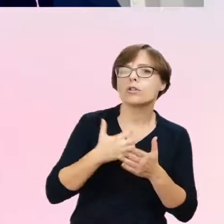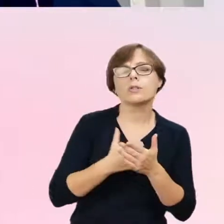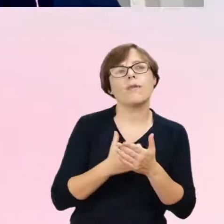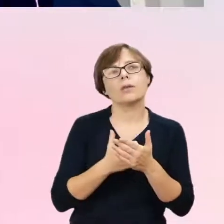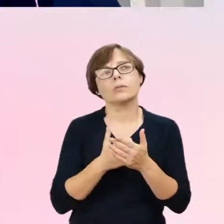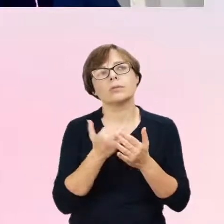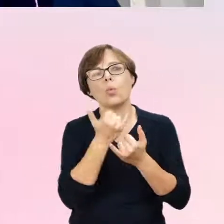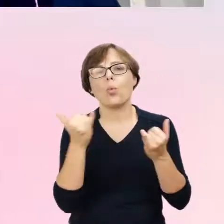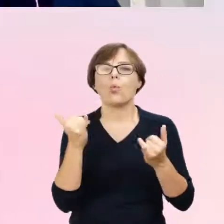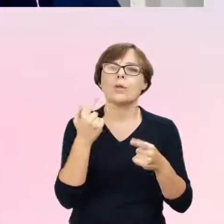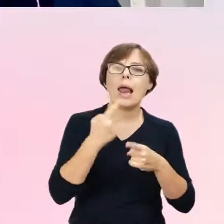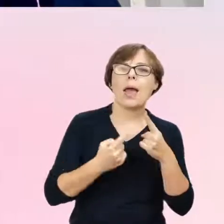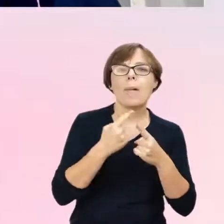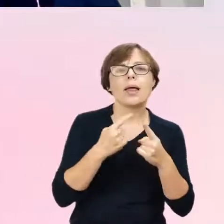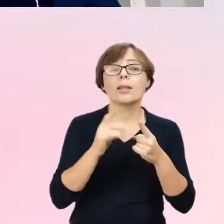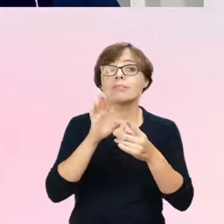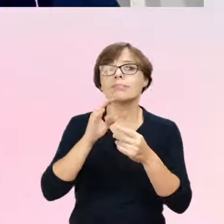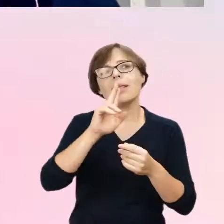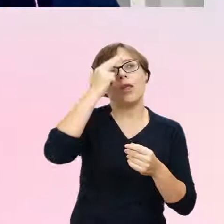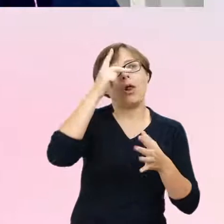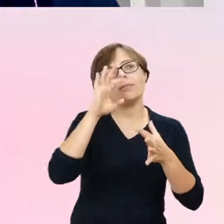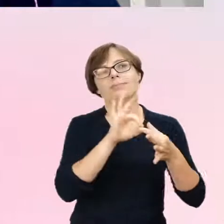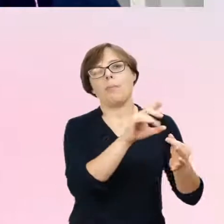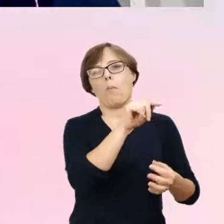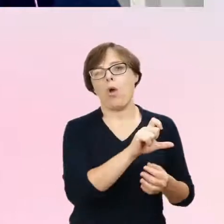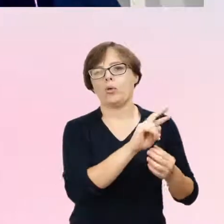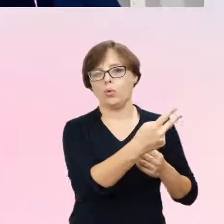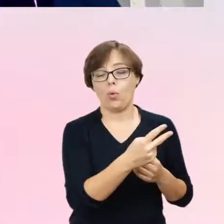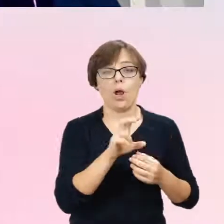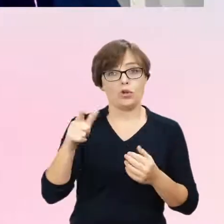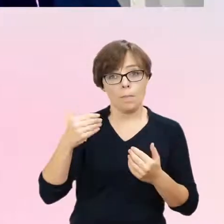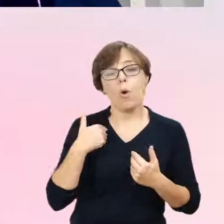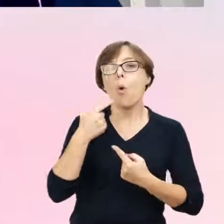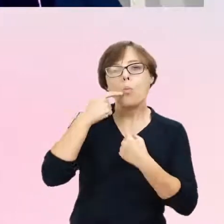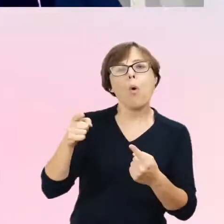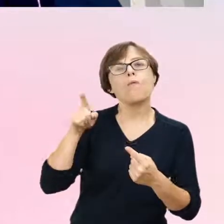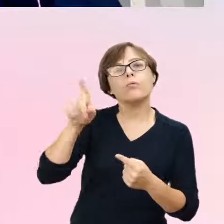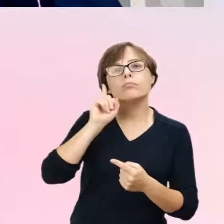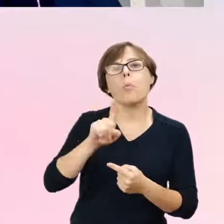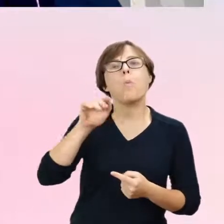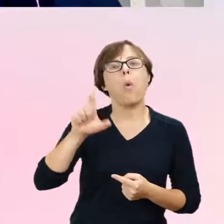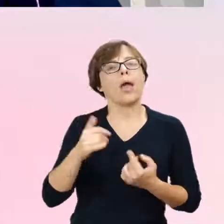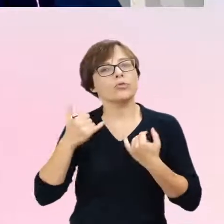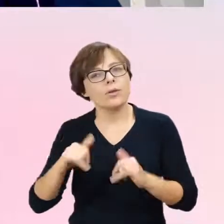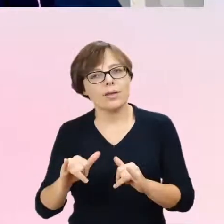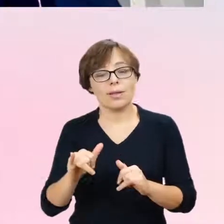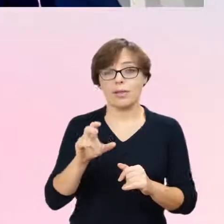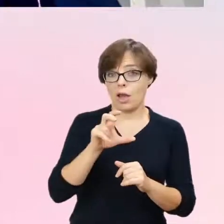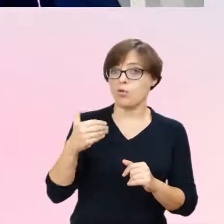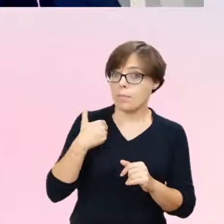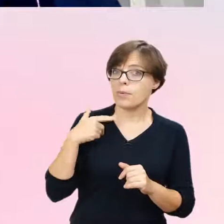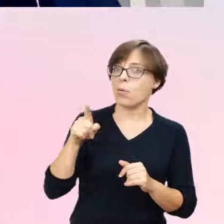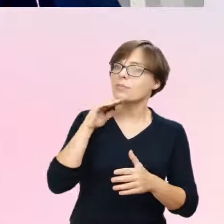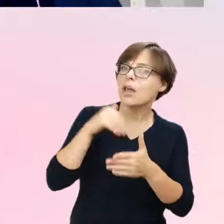doświadczenia związane z podawaniem się za osobę płci przeciwnej, próby odgrywania ról płci